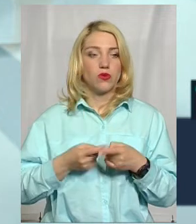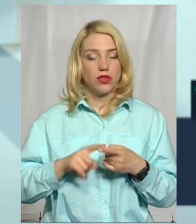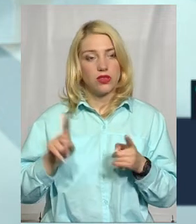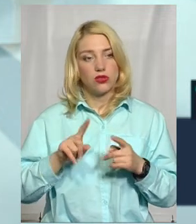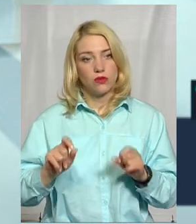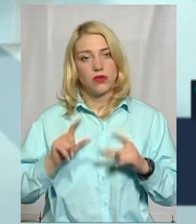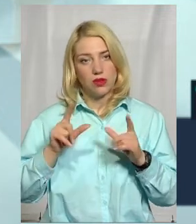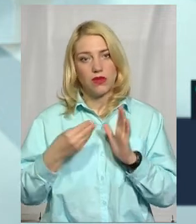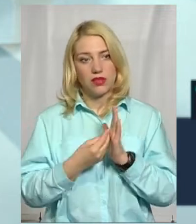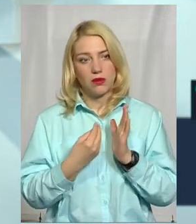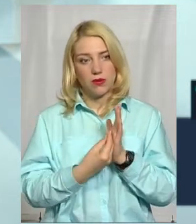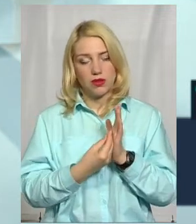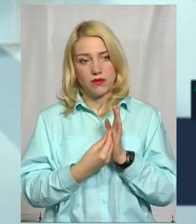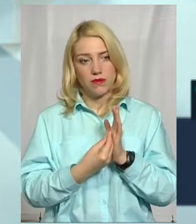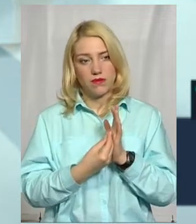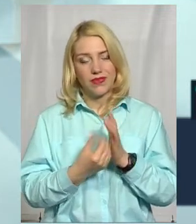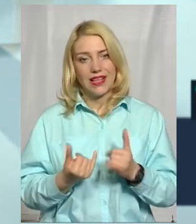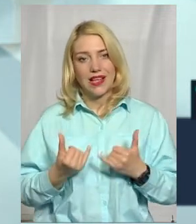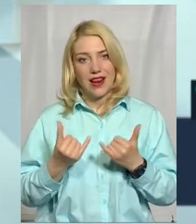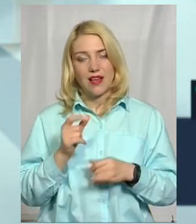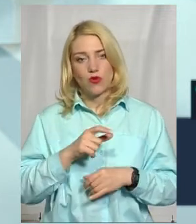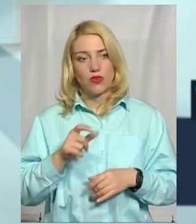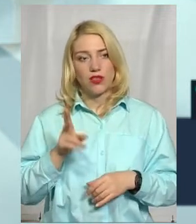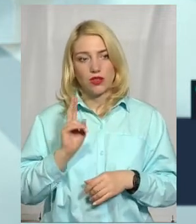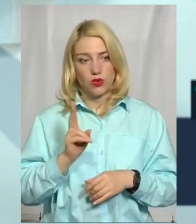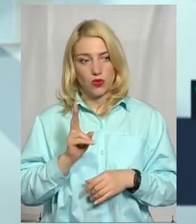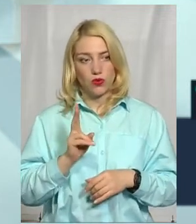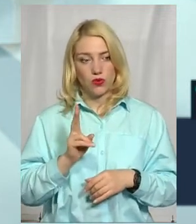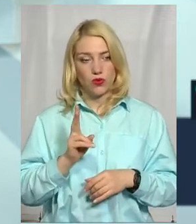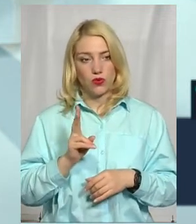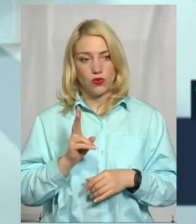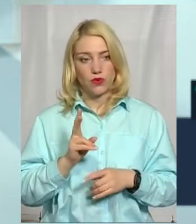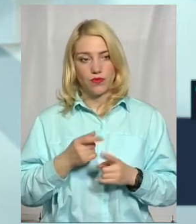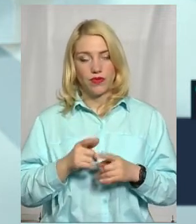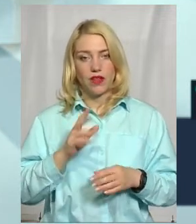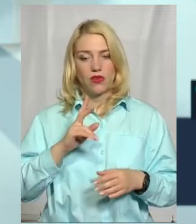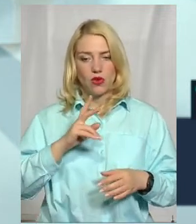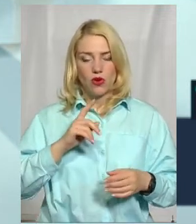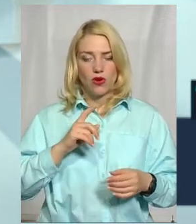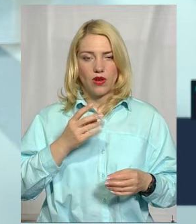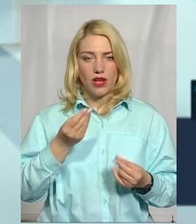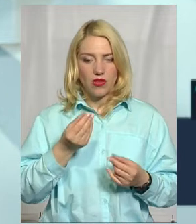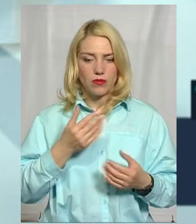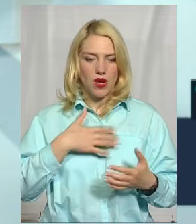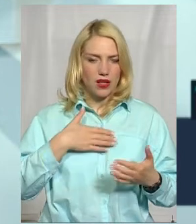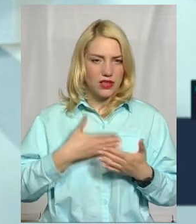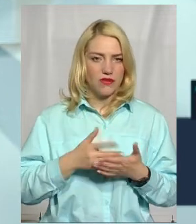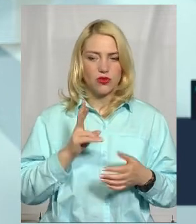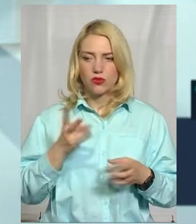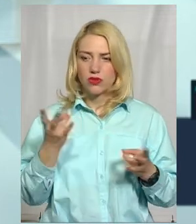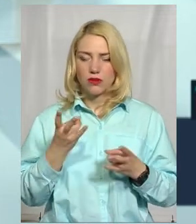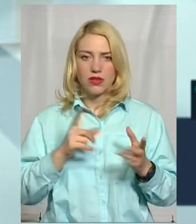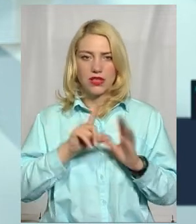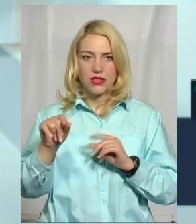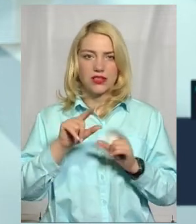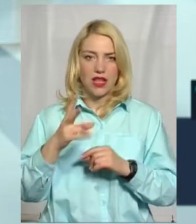що підняття тарифу на 2 гривні. Для людей, які є так звані економічно активні люди, які їздять на роботу, для